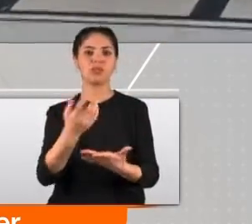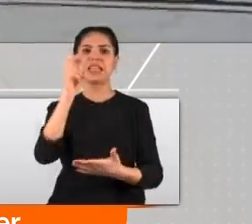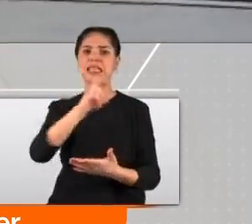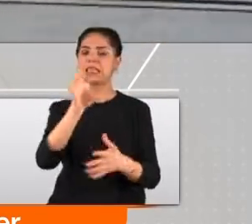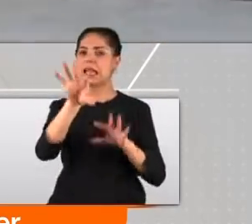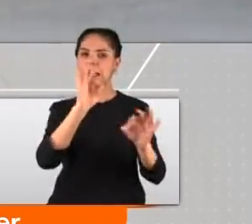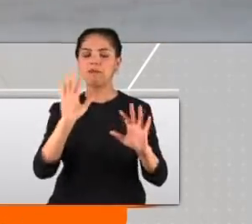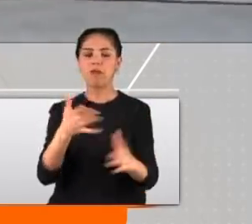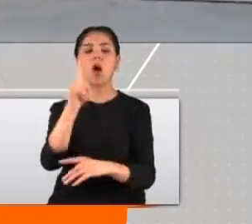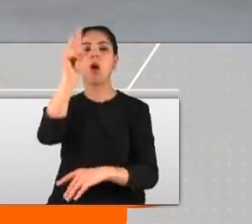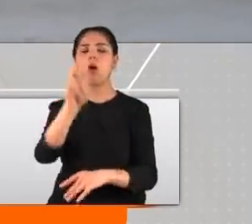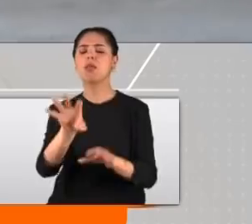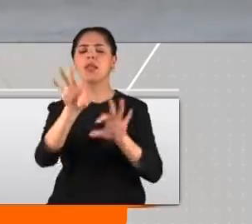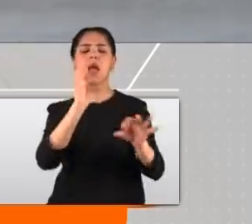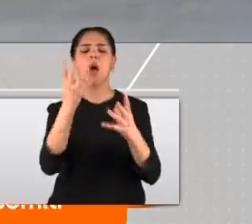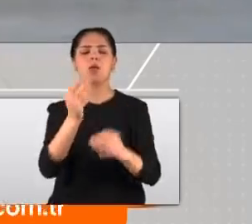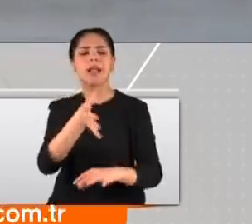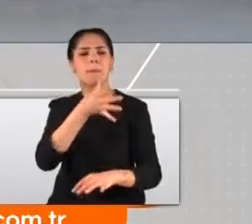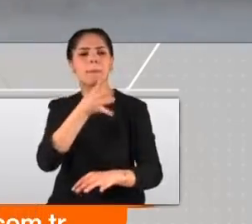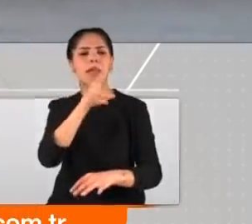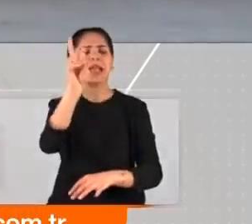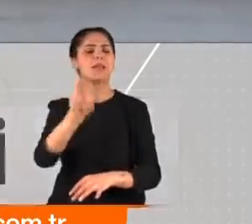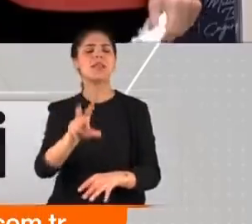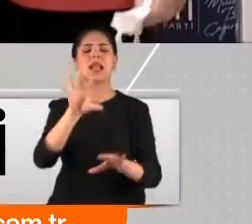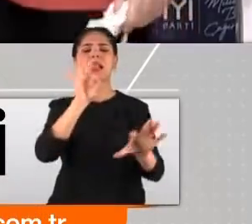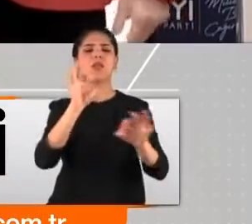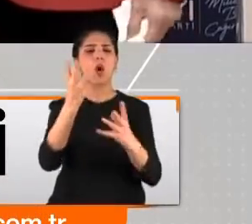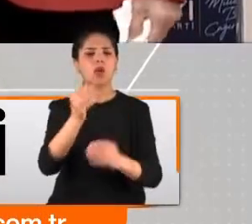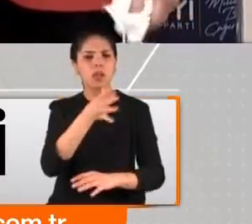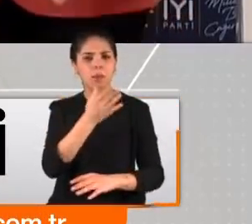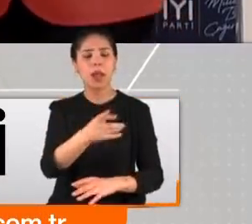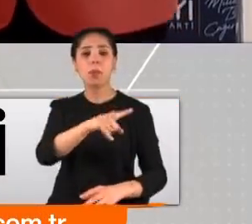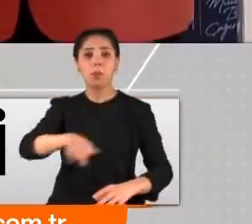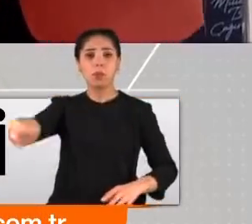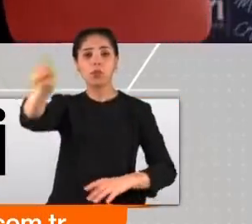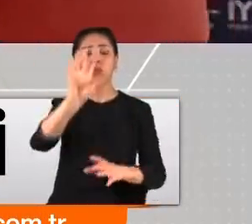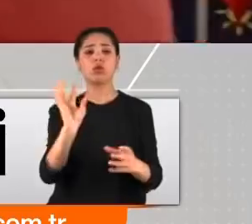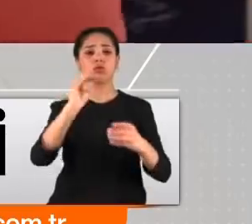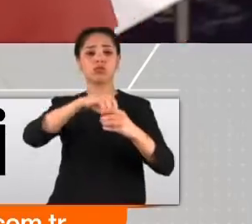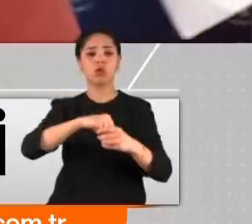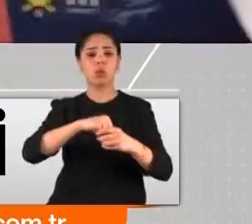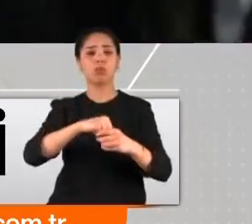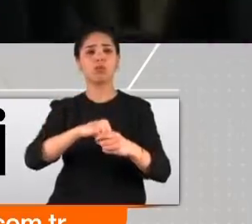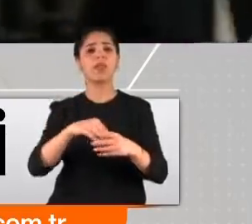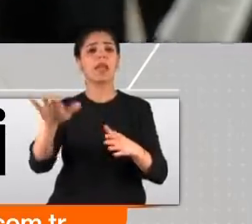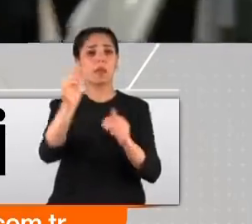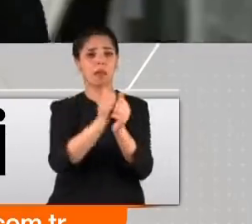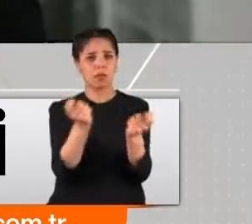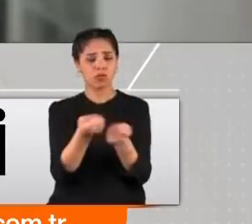seçenek, 18 de olsa 28 de olsa bunların toplanıp fal da açsalar